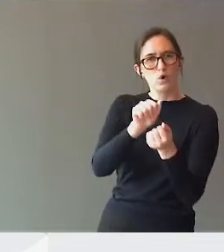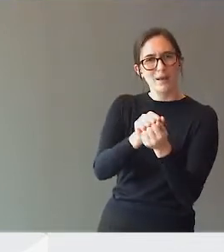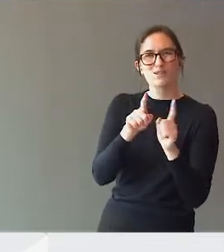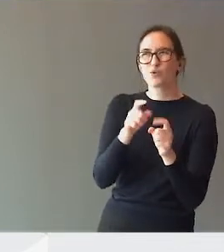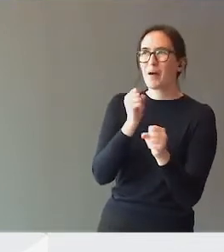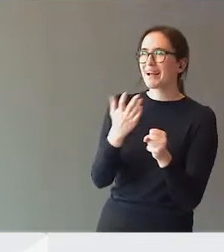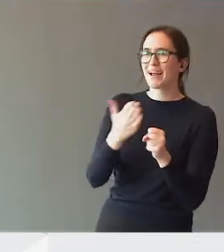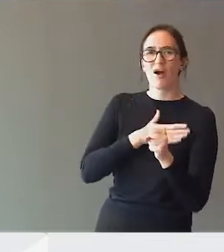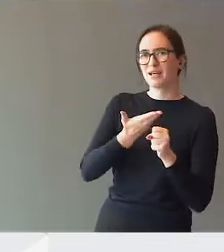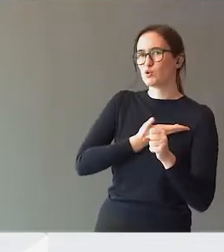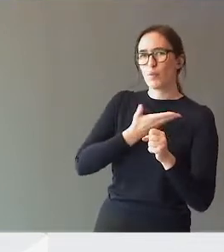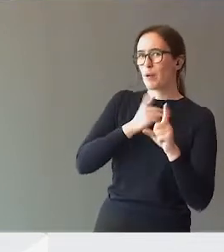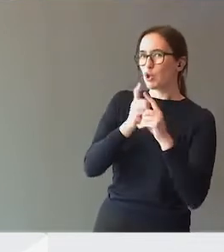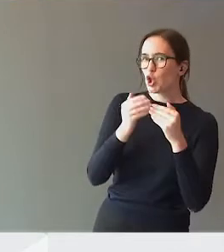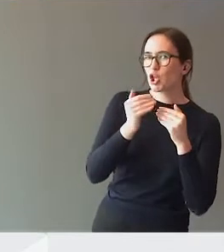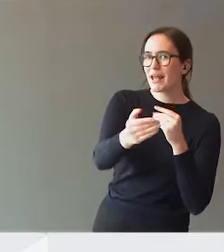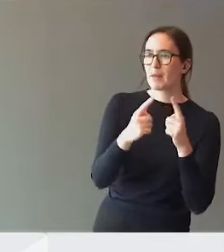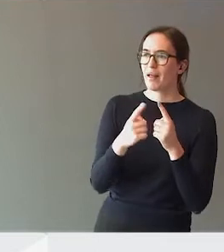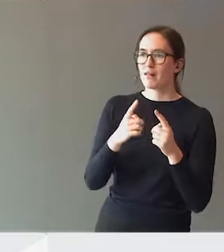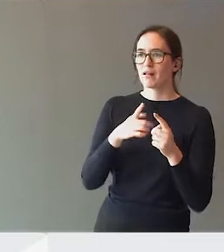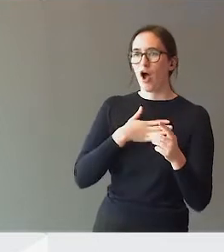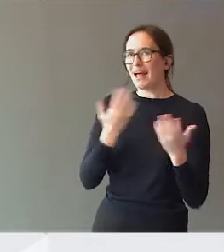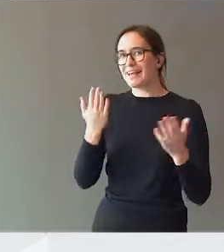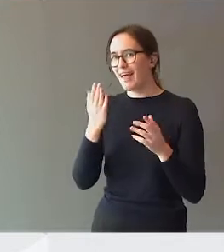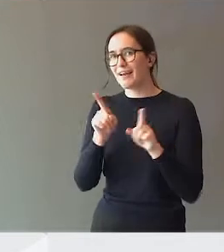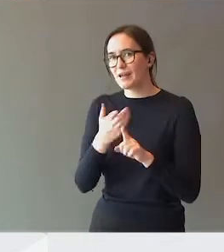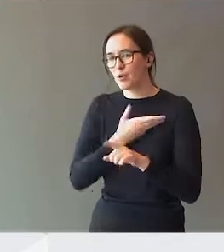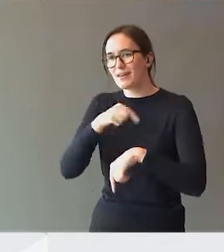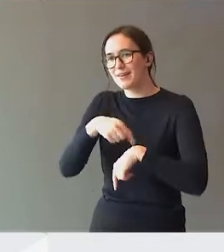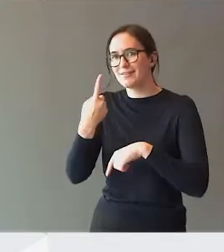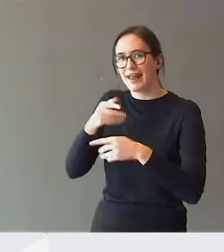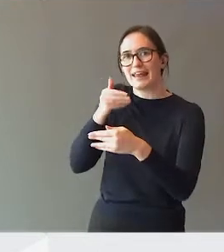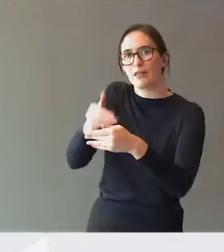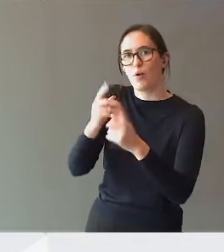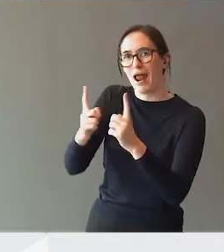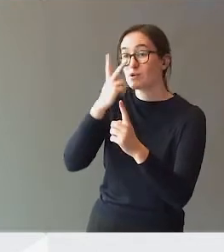betydning, mens vi ikke har tid til å være tett på lærerne i hvordan de faktisk gjennomfører det. Det er riktig. Ja.